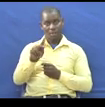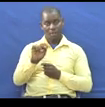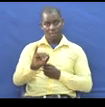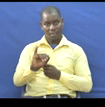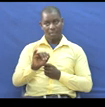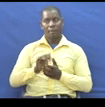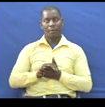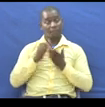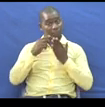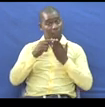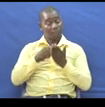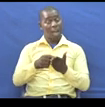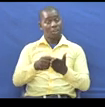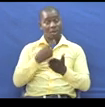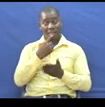Mfano